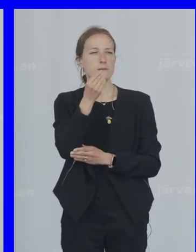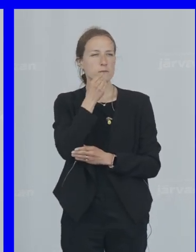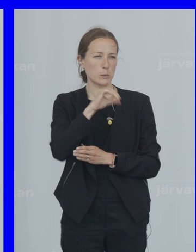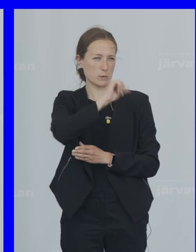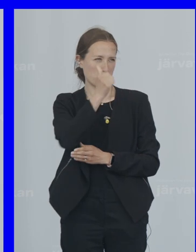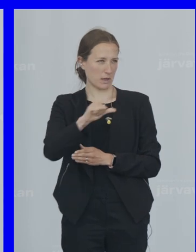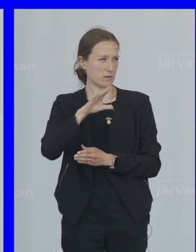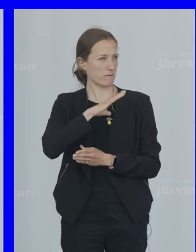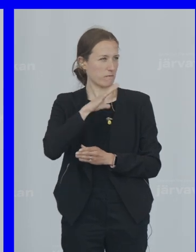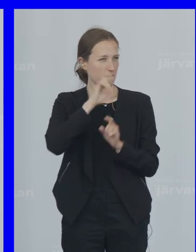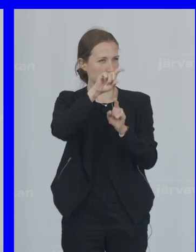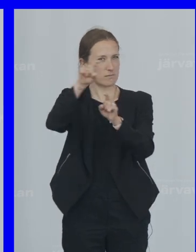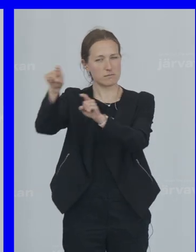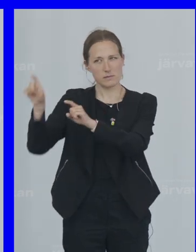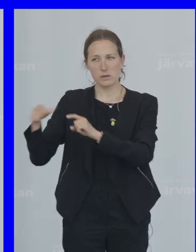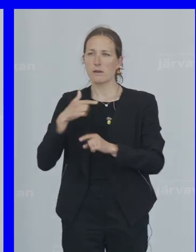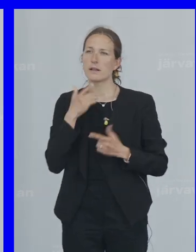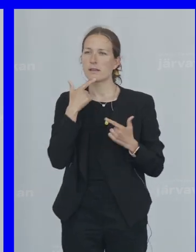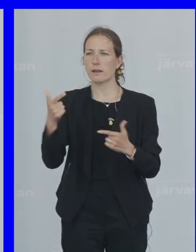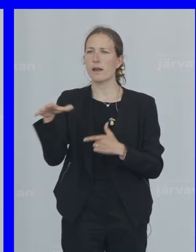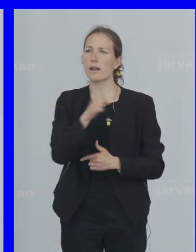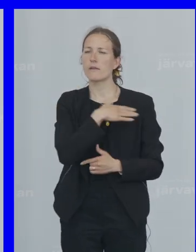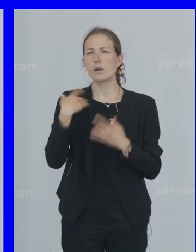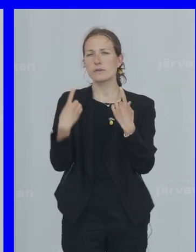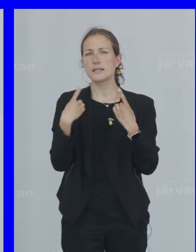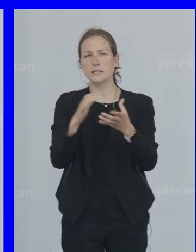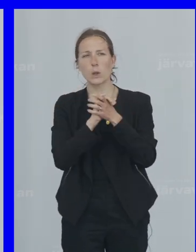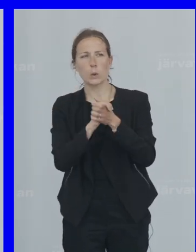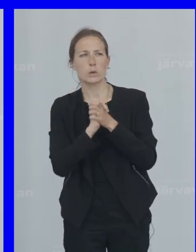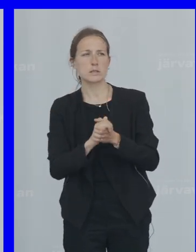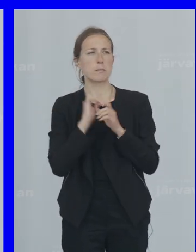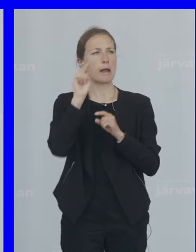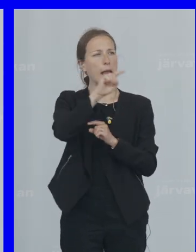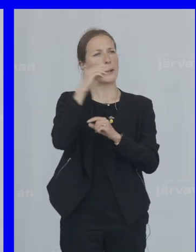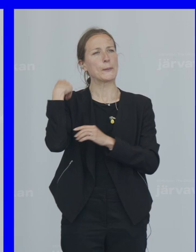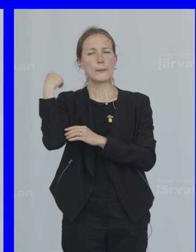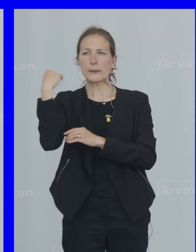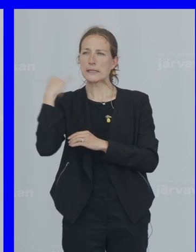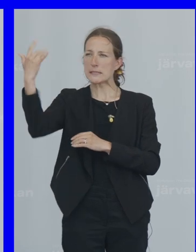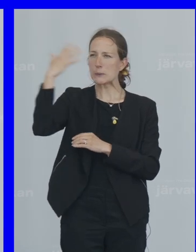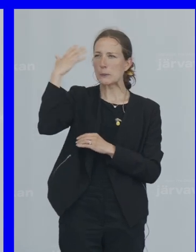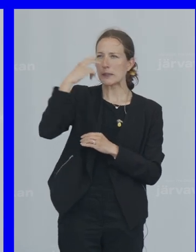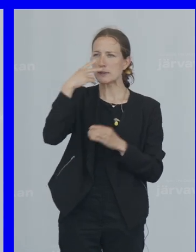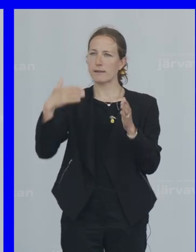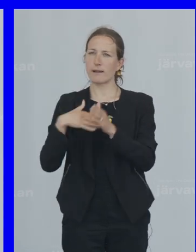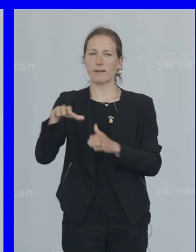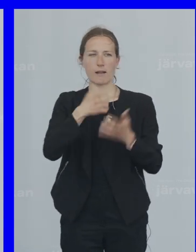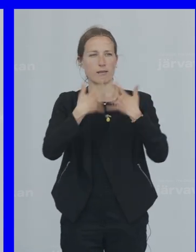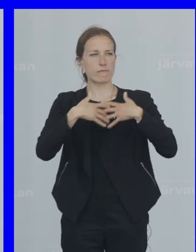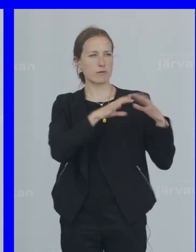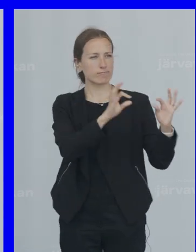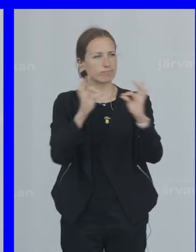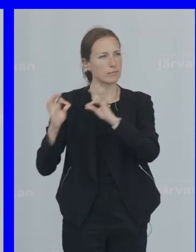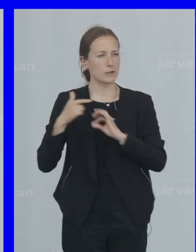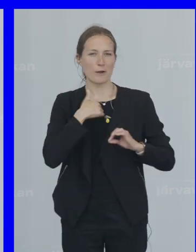Och jag vill också passa på att tacka alla våra fantastiska kollegor som är här ute i solen och hjälper till att se till att det här funkar. Och jag får stå här i